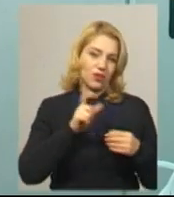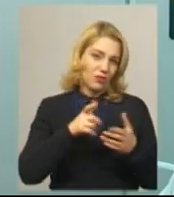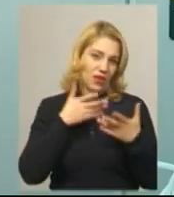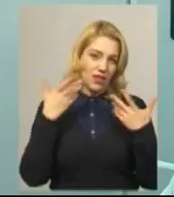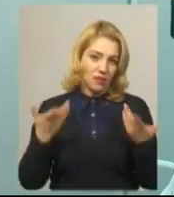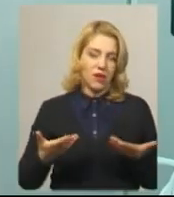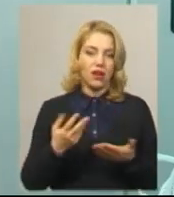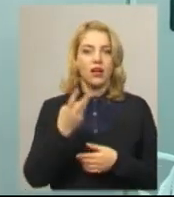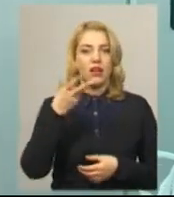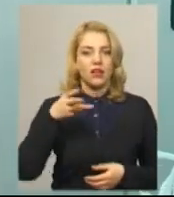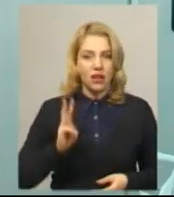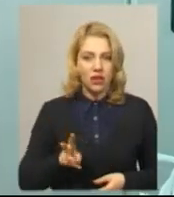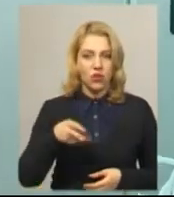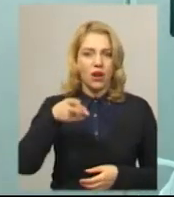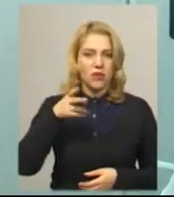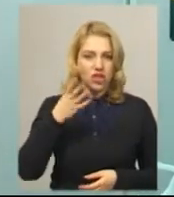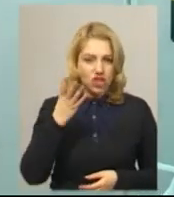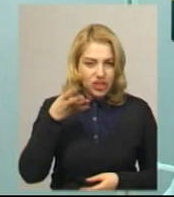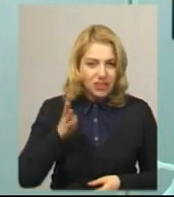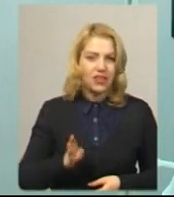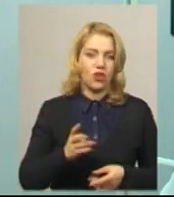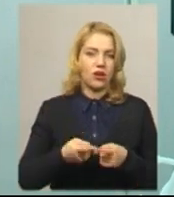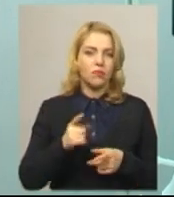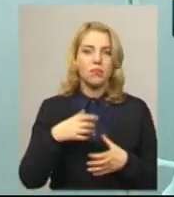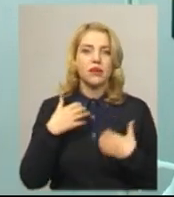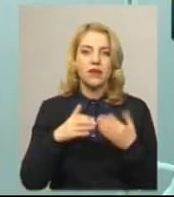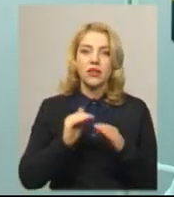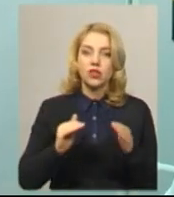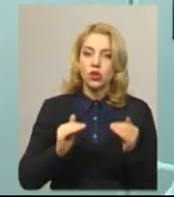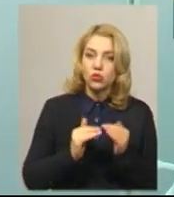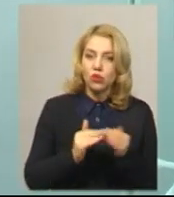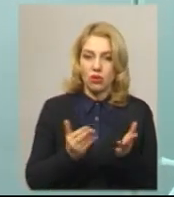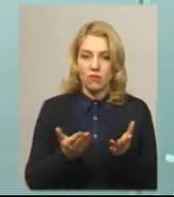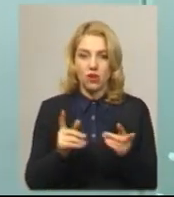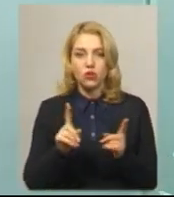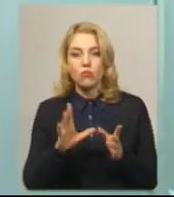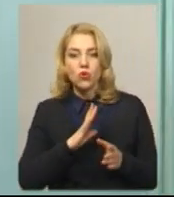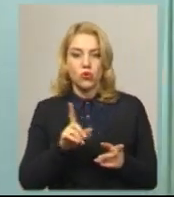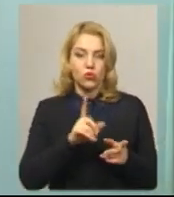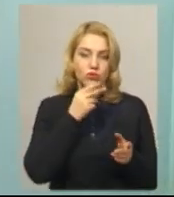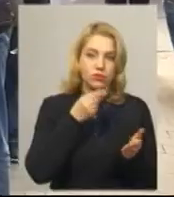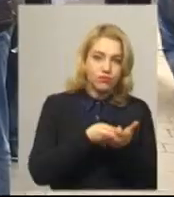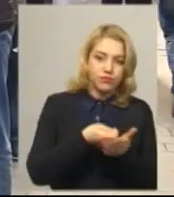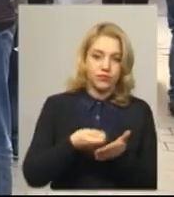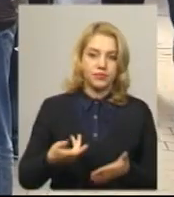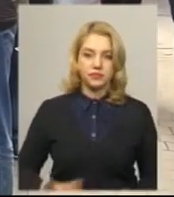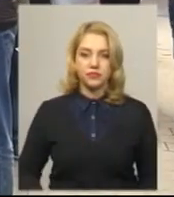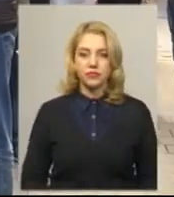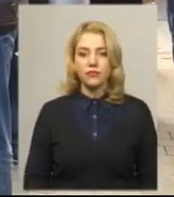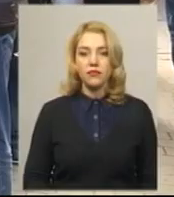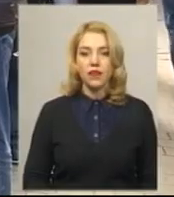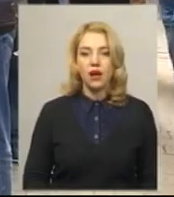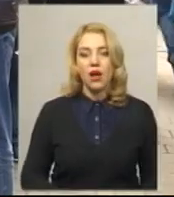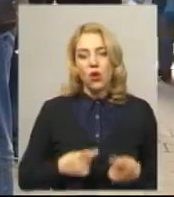Трехи брали 3-4 кілограма, бо люди переживають, бо діти вдома і вони, щоб щось було купити, з'їсти. У відділі з